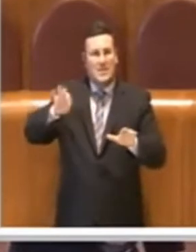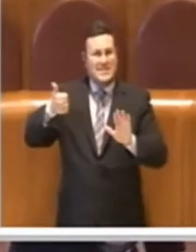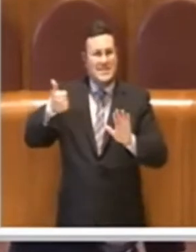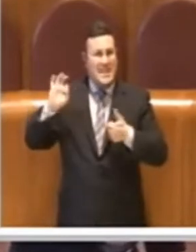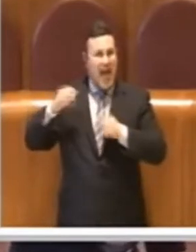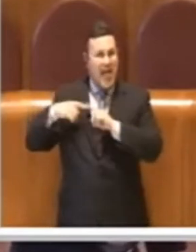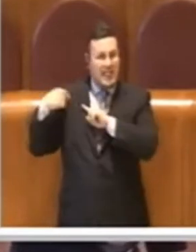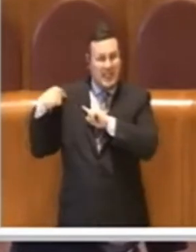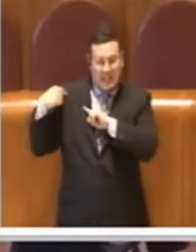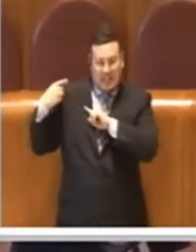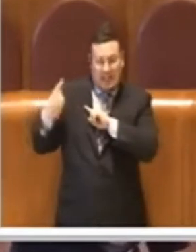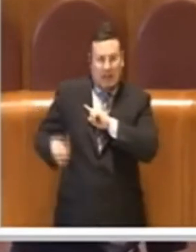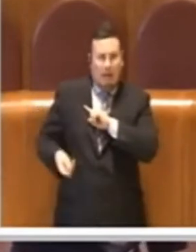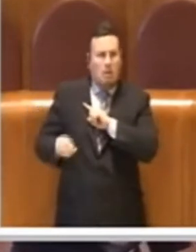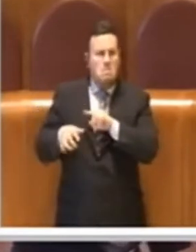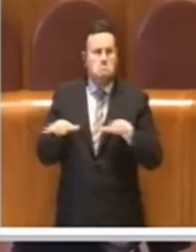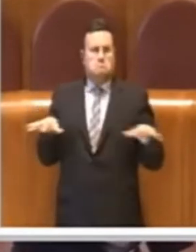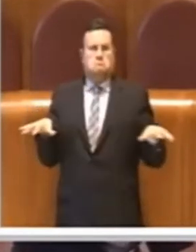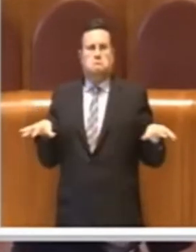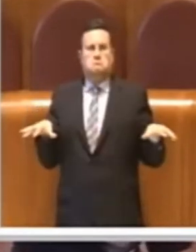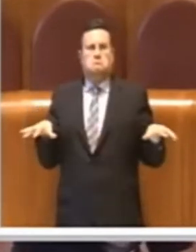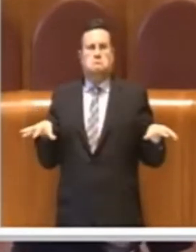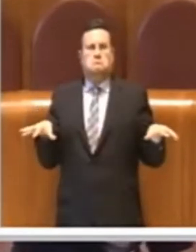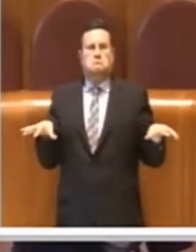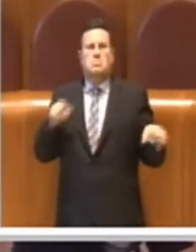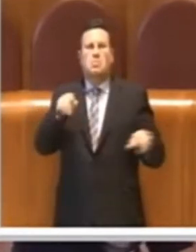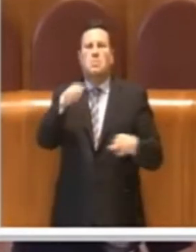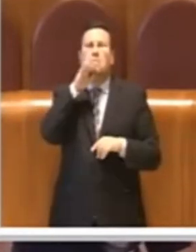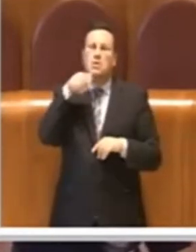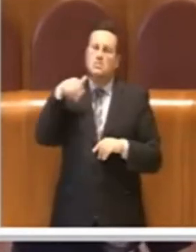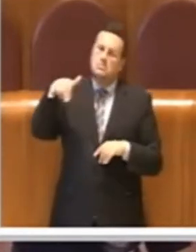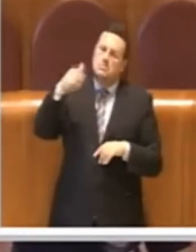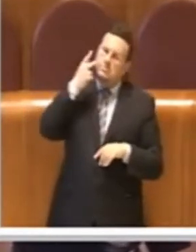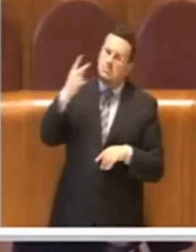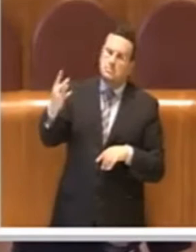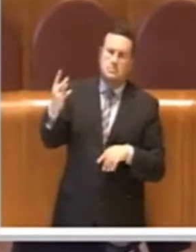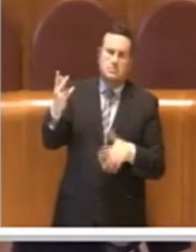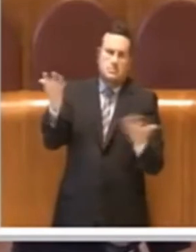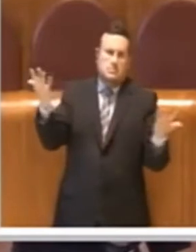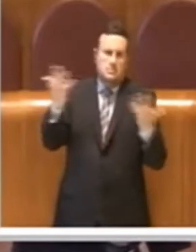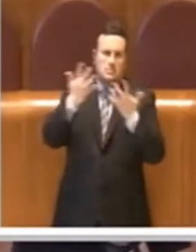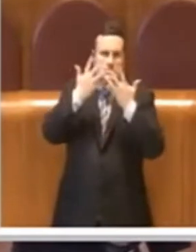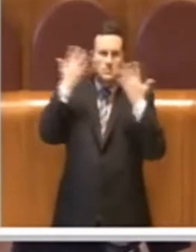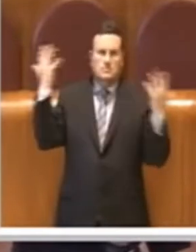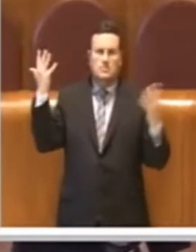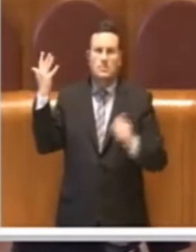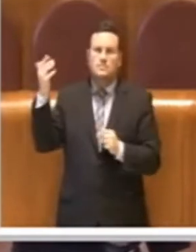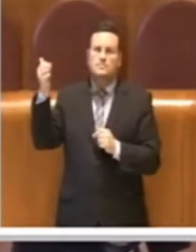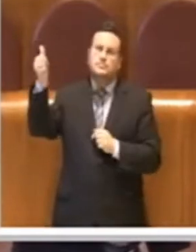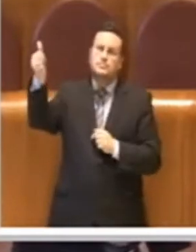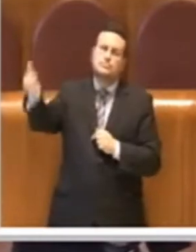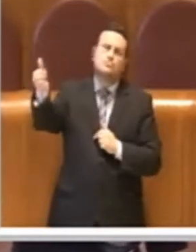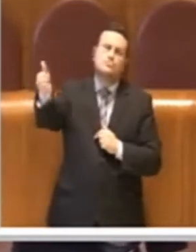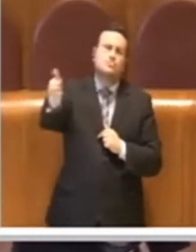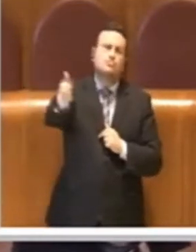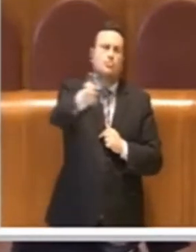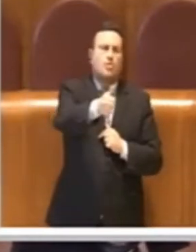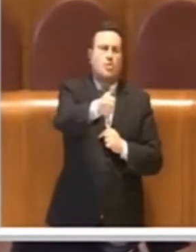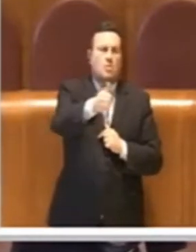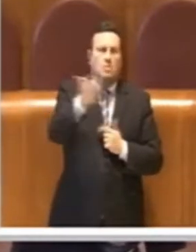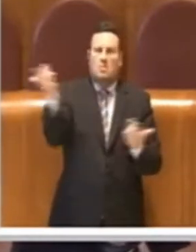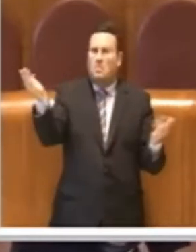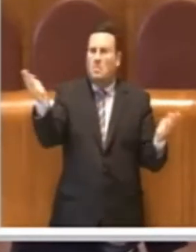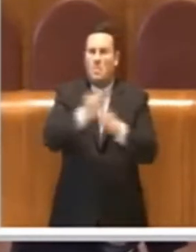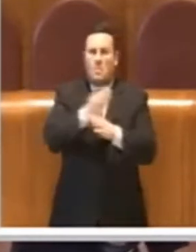regnano incontrastate. Basta girare per le nostre strade e vedere che ogni angolo, anche quelli meno